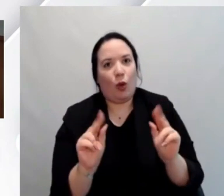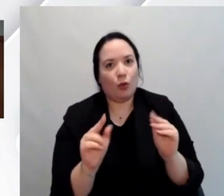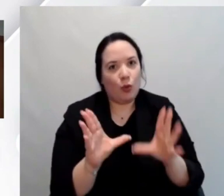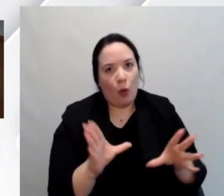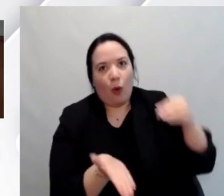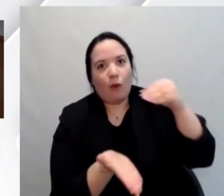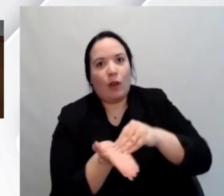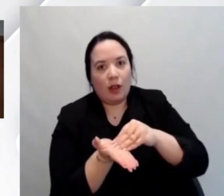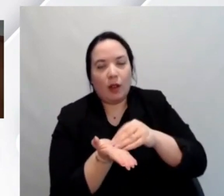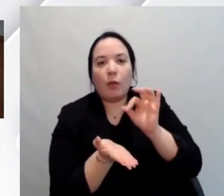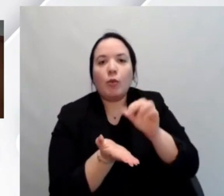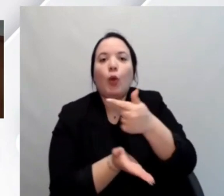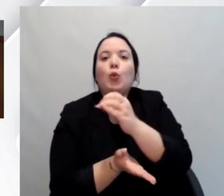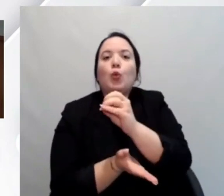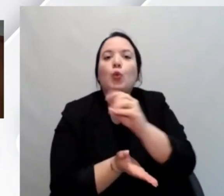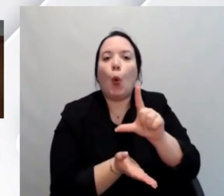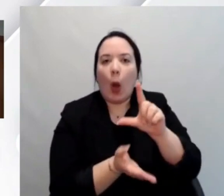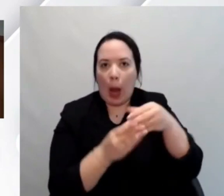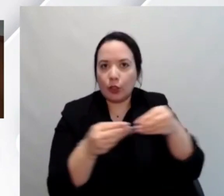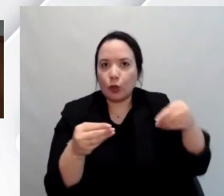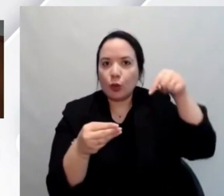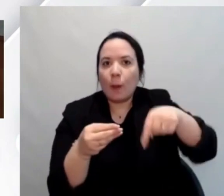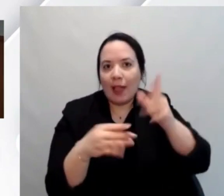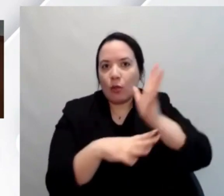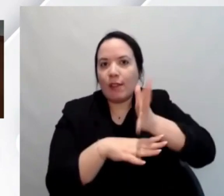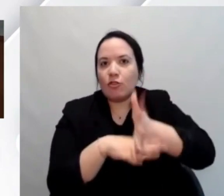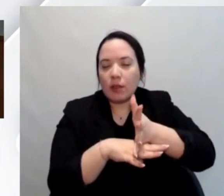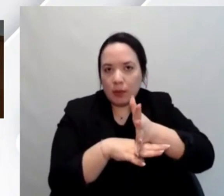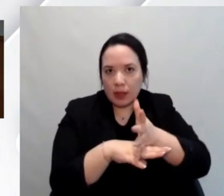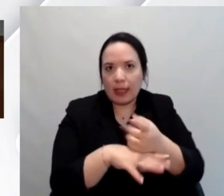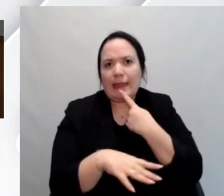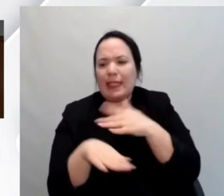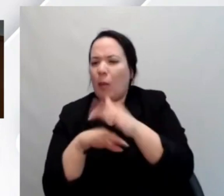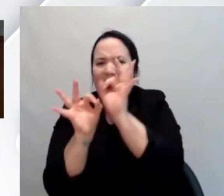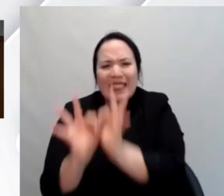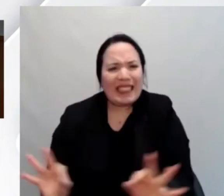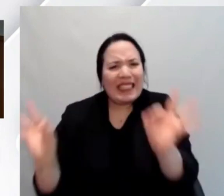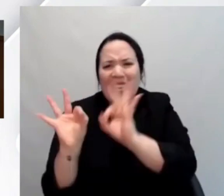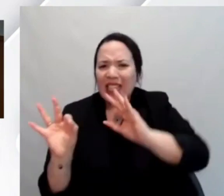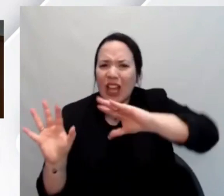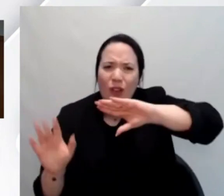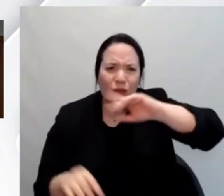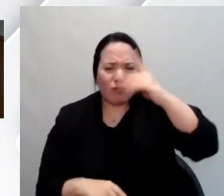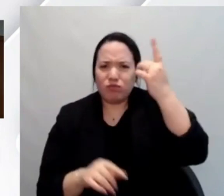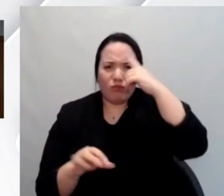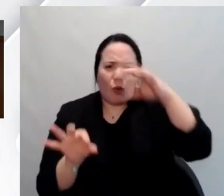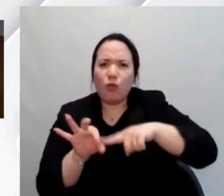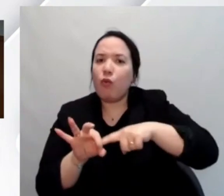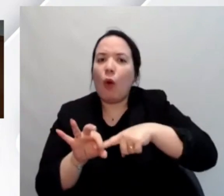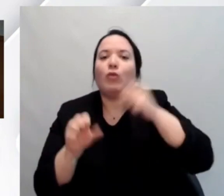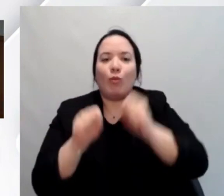toolkit che permette una revisione di accessibilità anche da parte di chi non ha competenze tecniche molto avanzate.